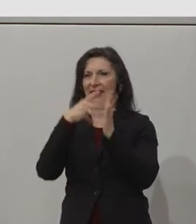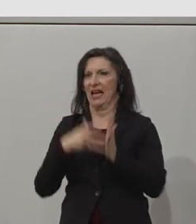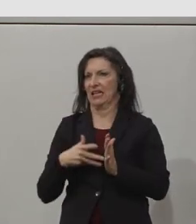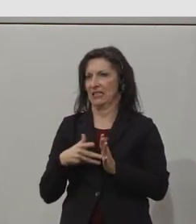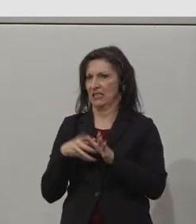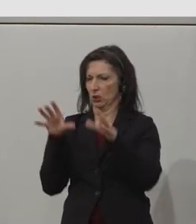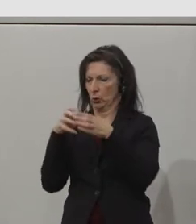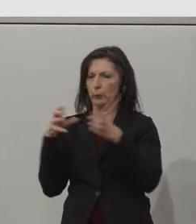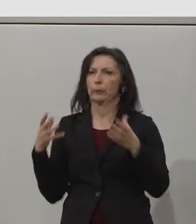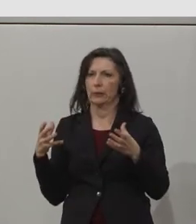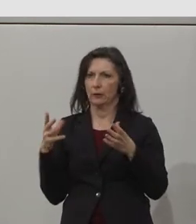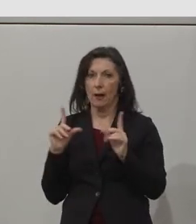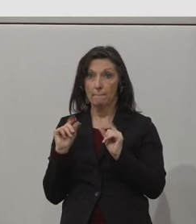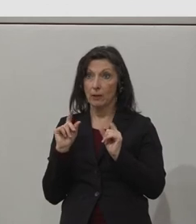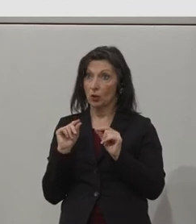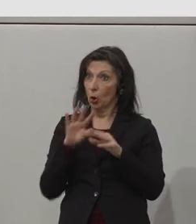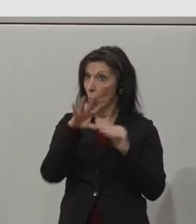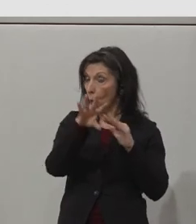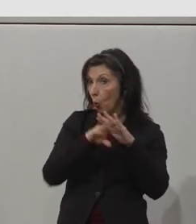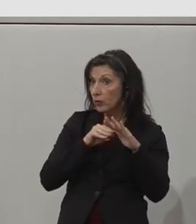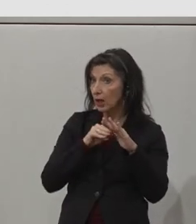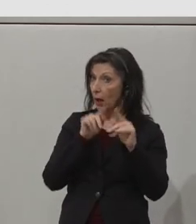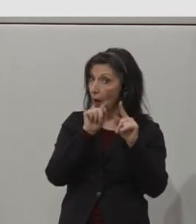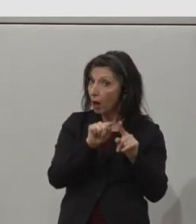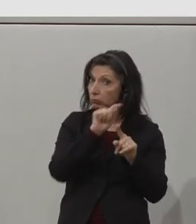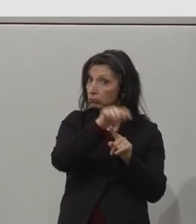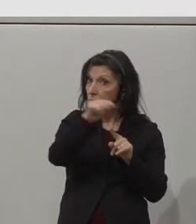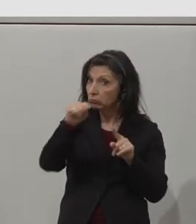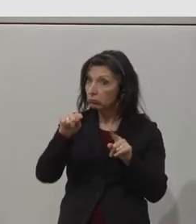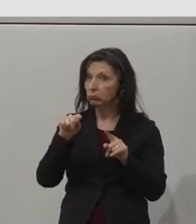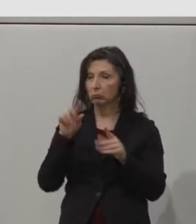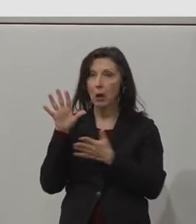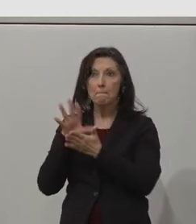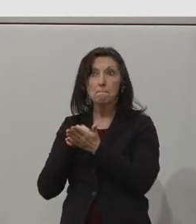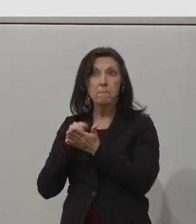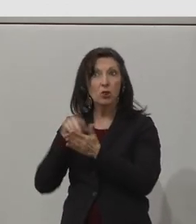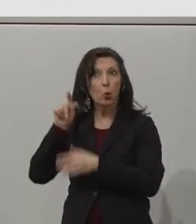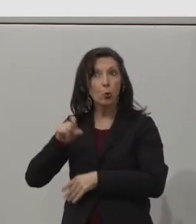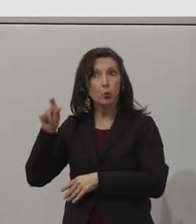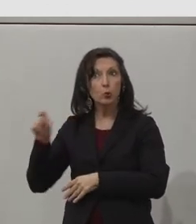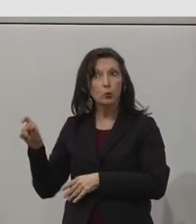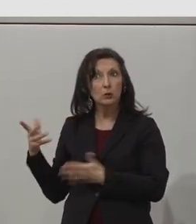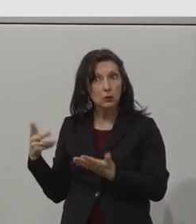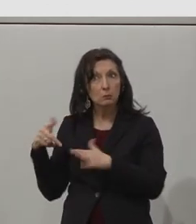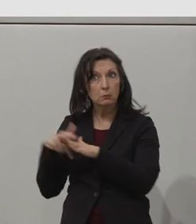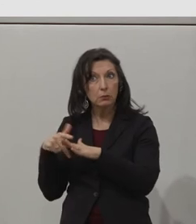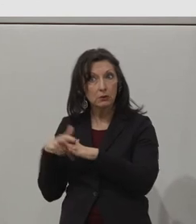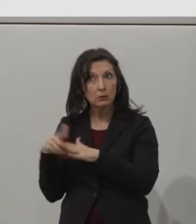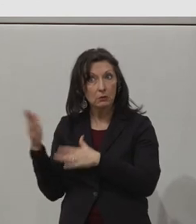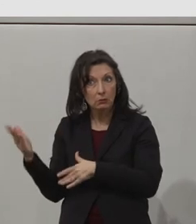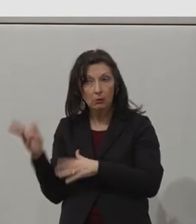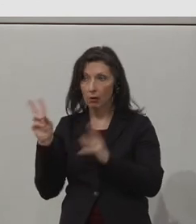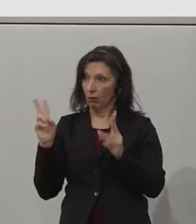connect with users with disabilities to test products, where they could schedule recurring